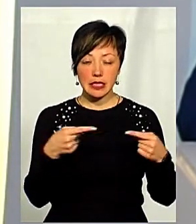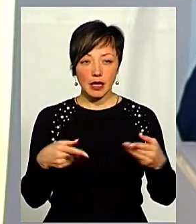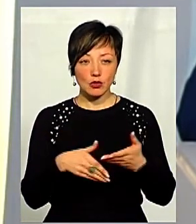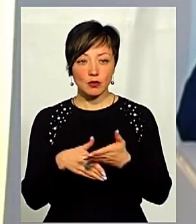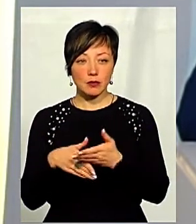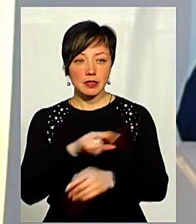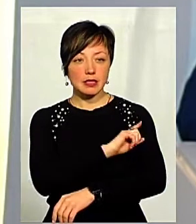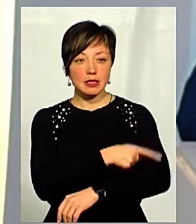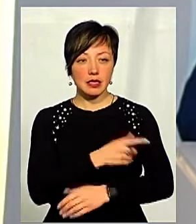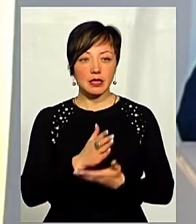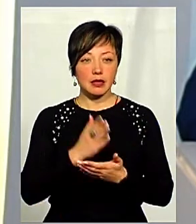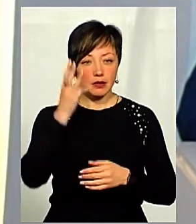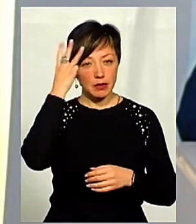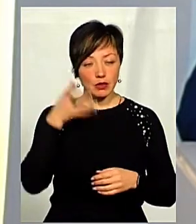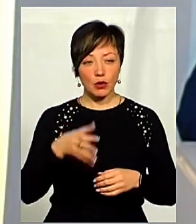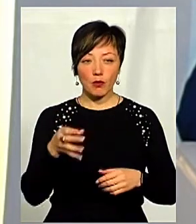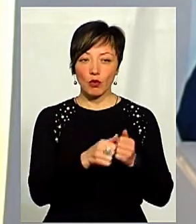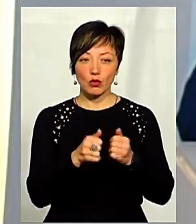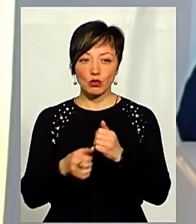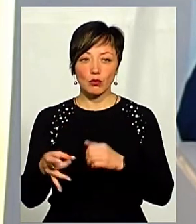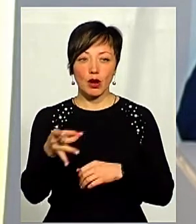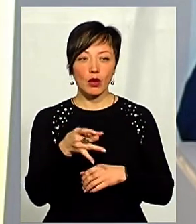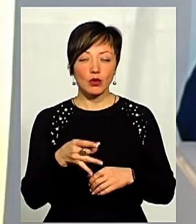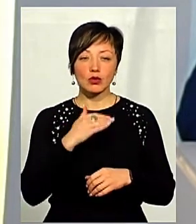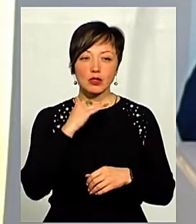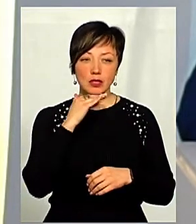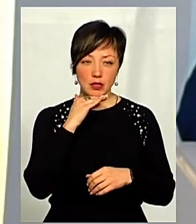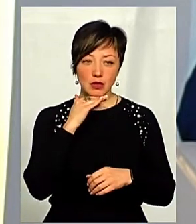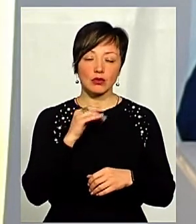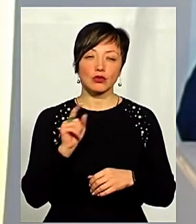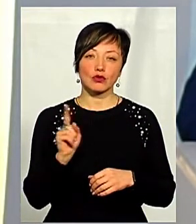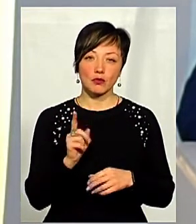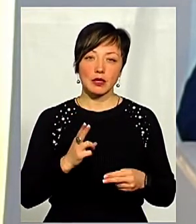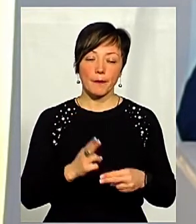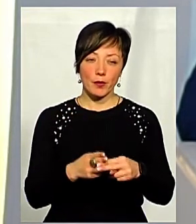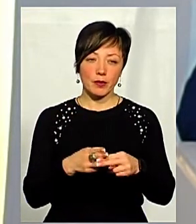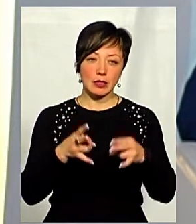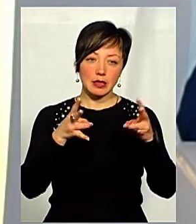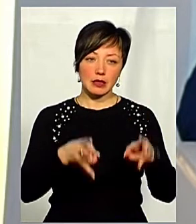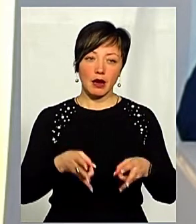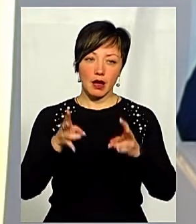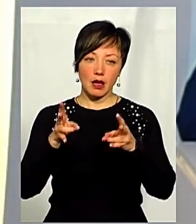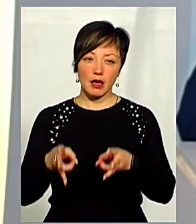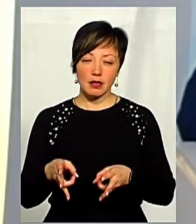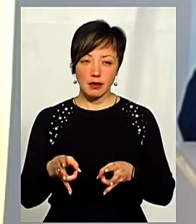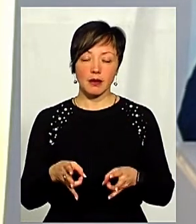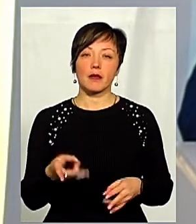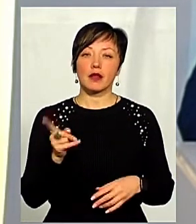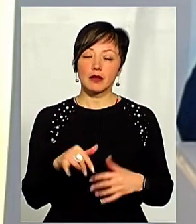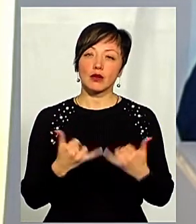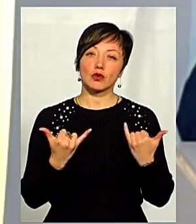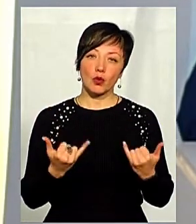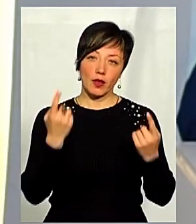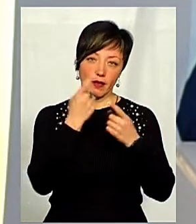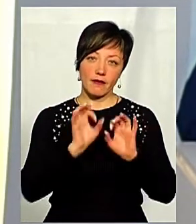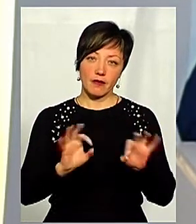і сили, які є в Хмельницькій області, які в кожному районі Хмельницької області, вони достатньо для того, щоб запобігти трагедіям. Більше того, сьогодні